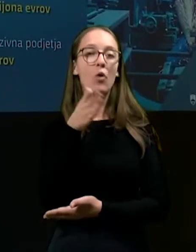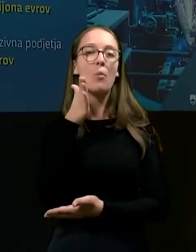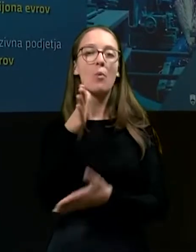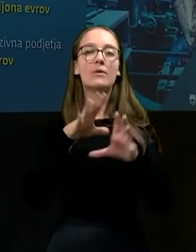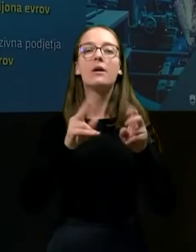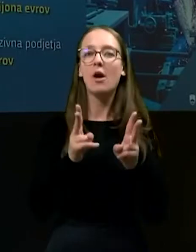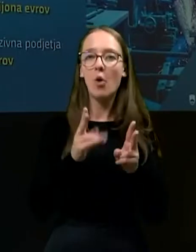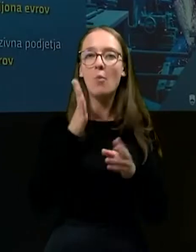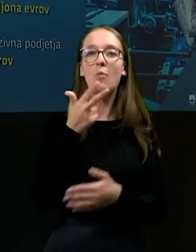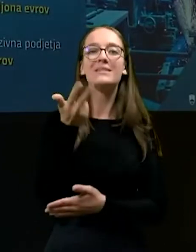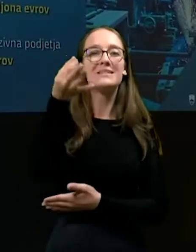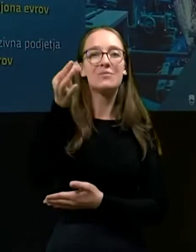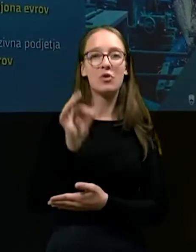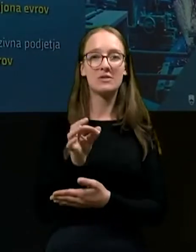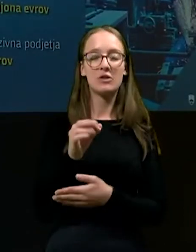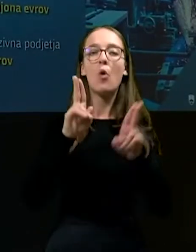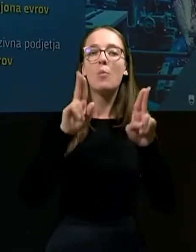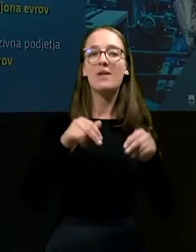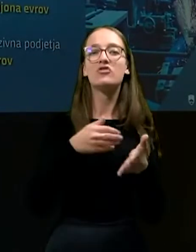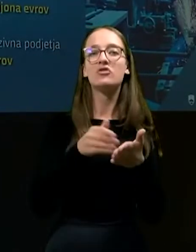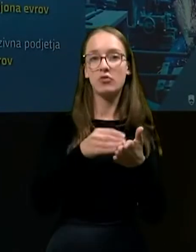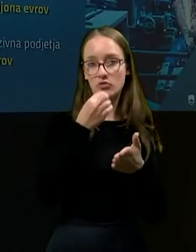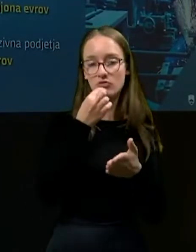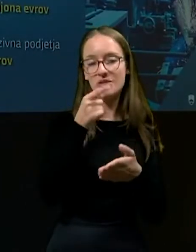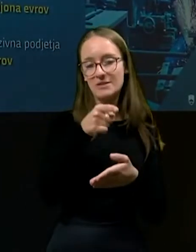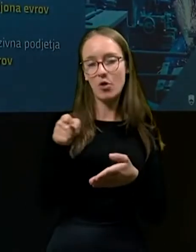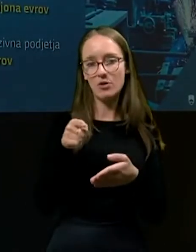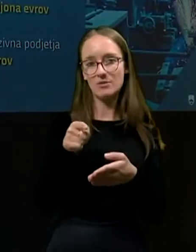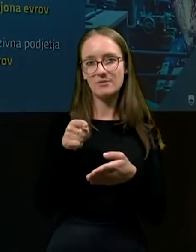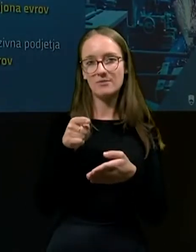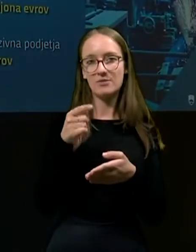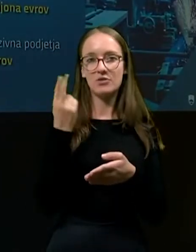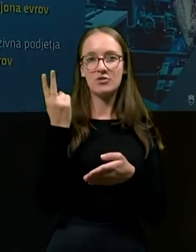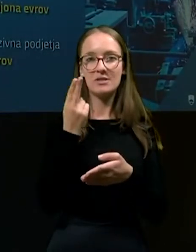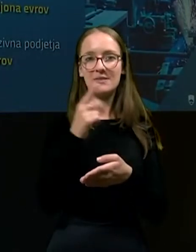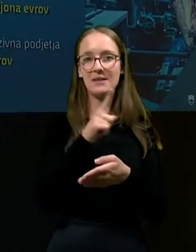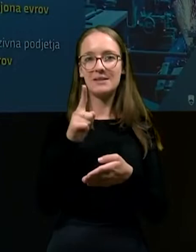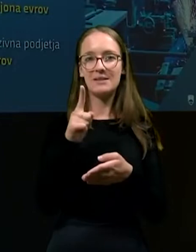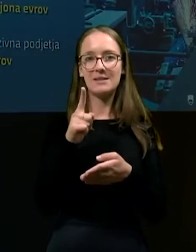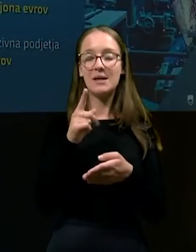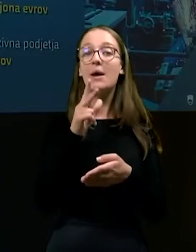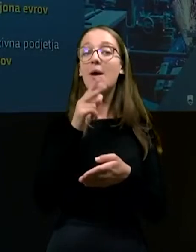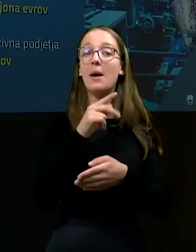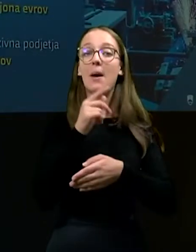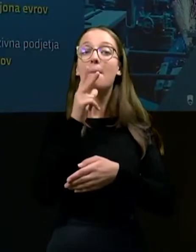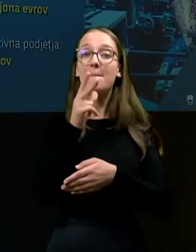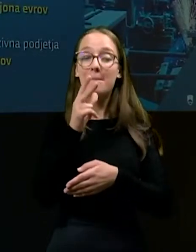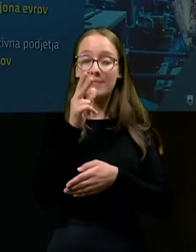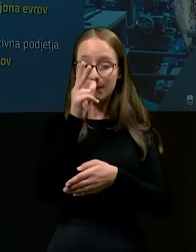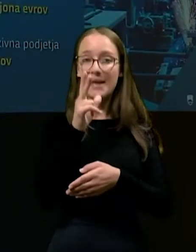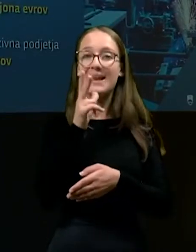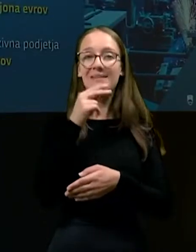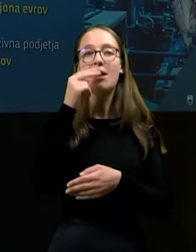tako, da bomo 30% previšanih stroškov, če se seveda zadeva njim na plinu in elektriki, povečala dvakratnik,